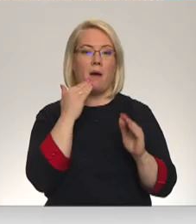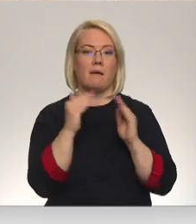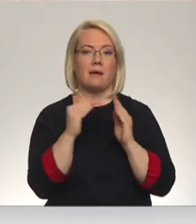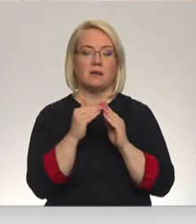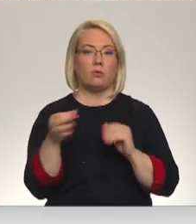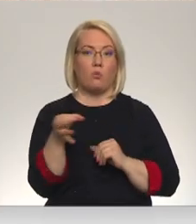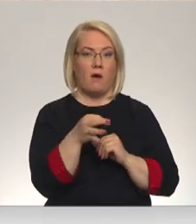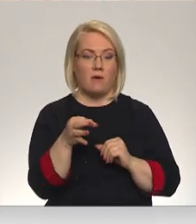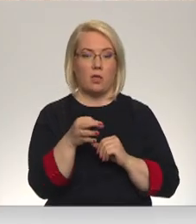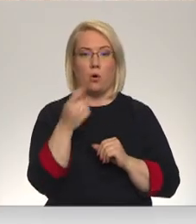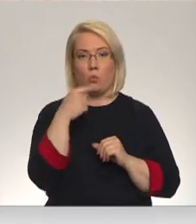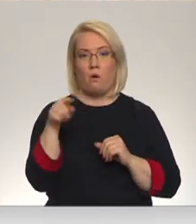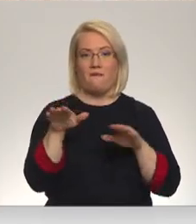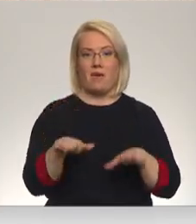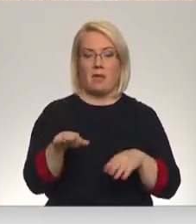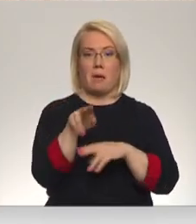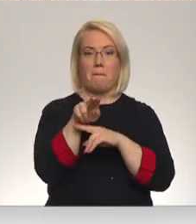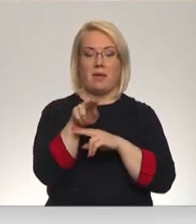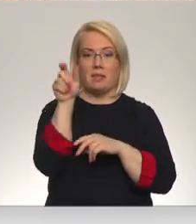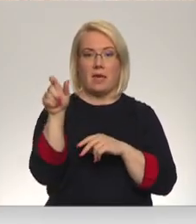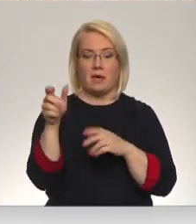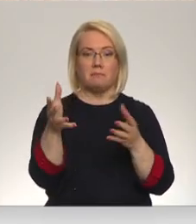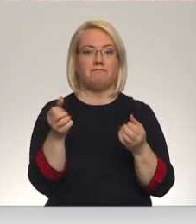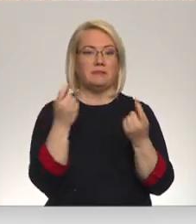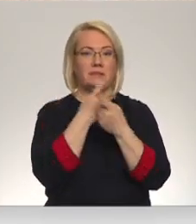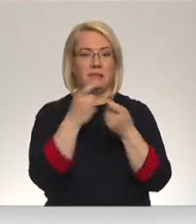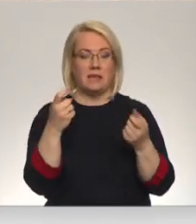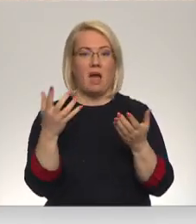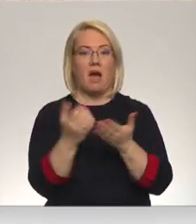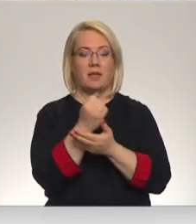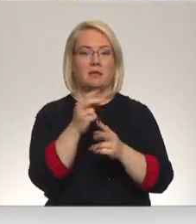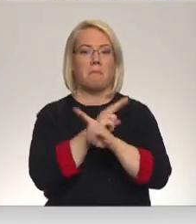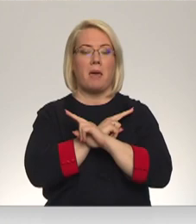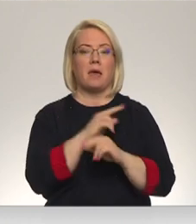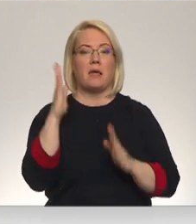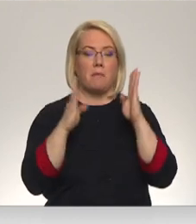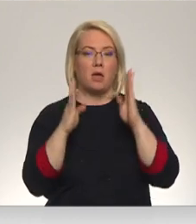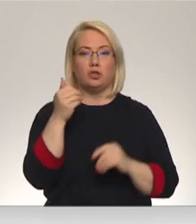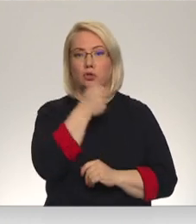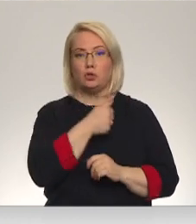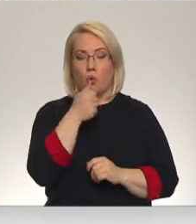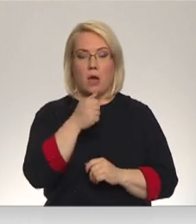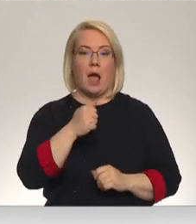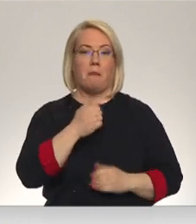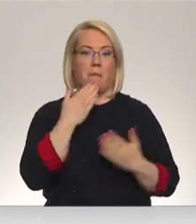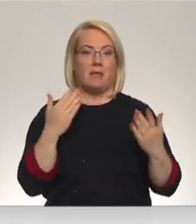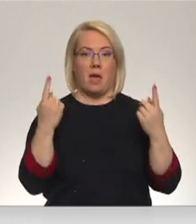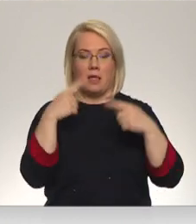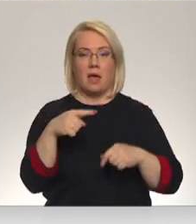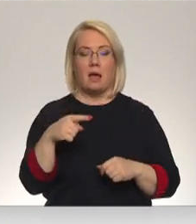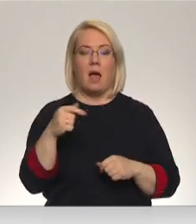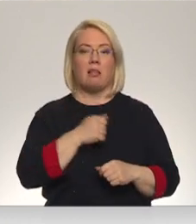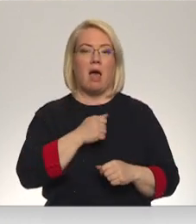novadā, kur no vietējiem medniekiem saņemtas ziņas par atrastu beigtu meža cūku. Pēdējā laikā Latgales reģionā šādi